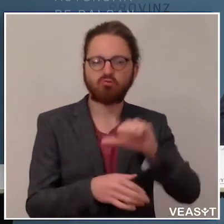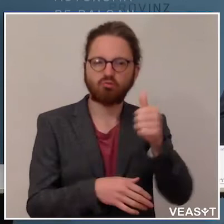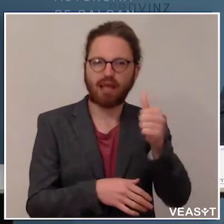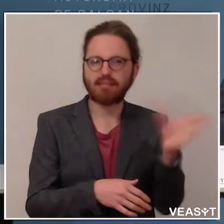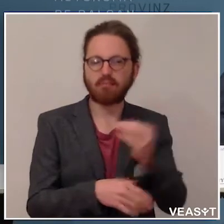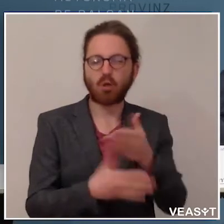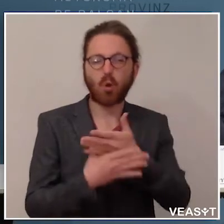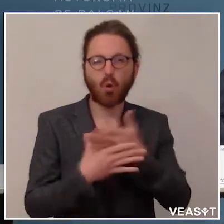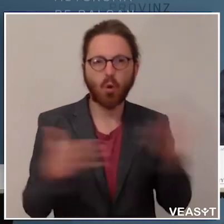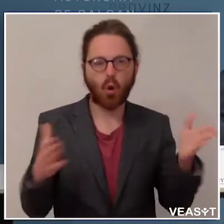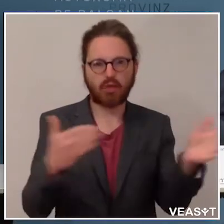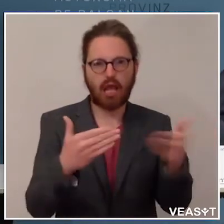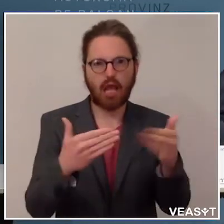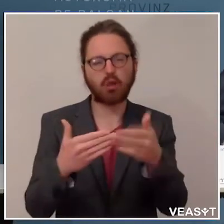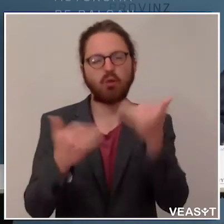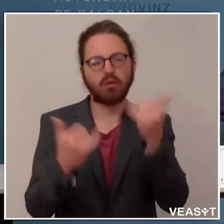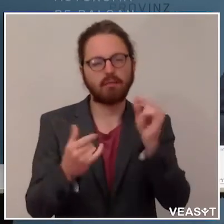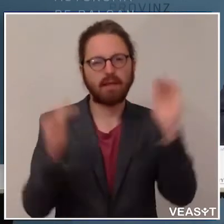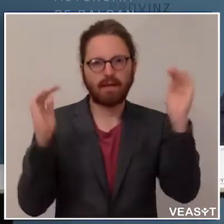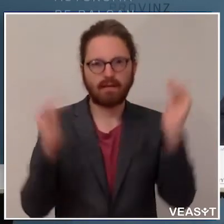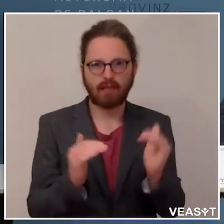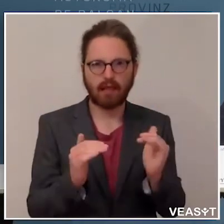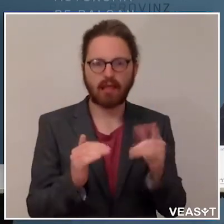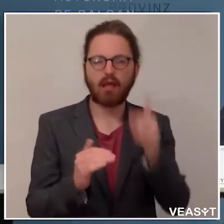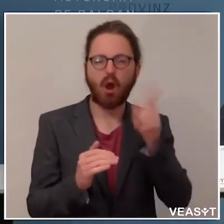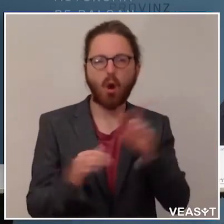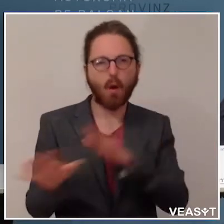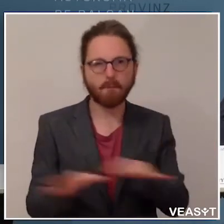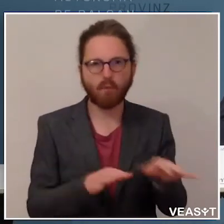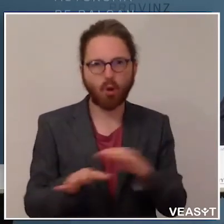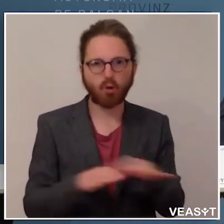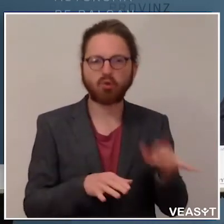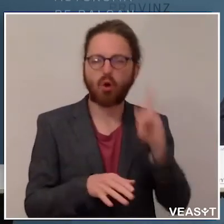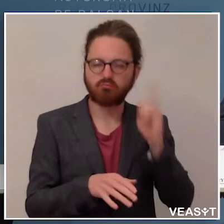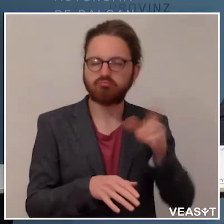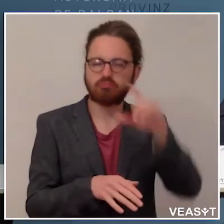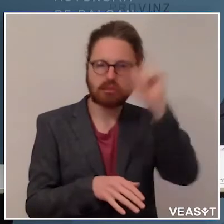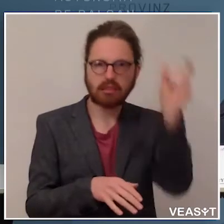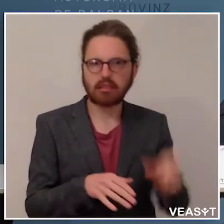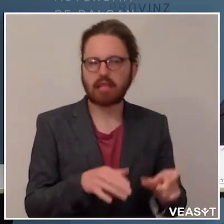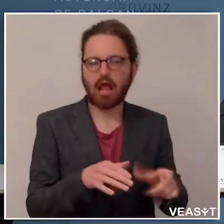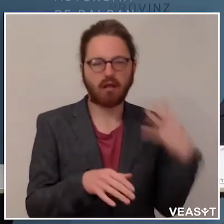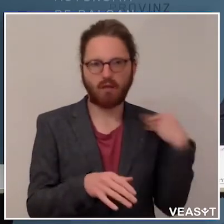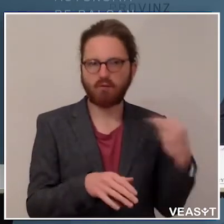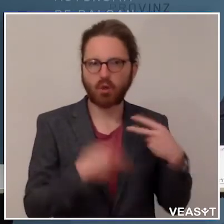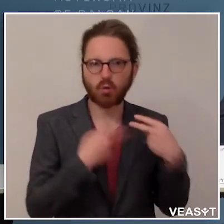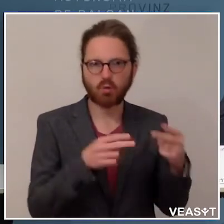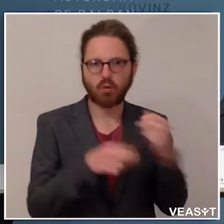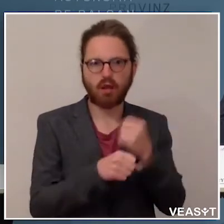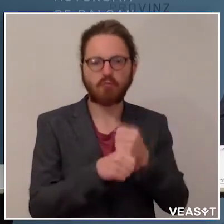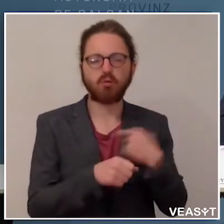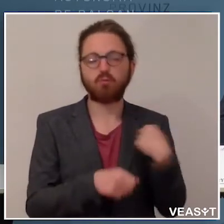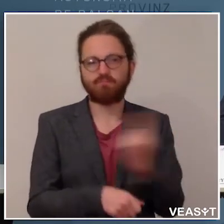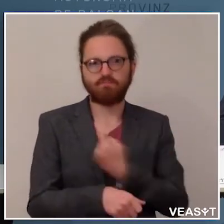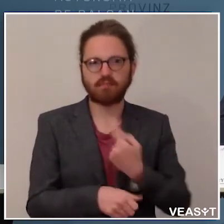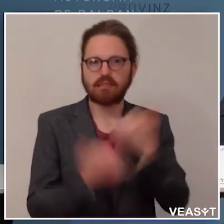Einschränkungen, dann mit etwas weniger Einschränkungen. produzierenden Tätigkeiten sind ja inzwischen in ganz Italien wieder aufgenommen worden. Und bei uns kommt jetzt die